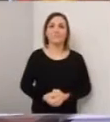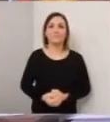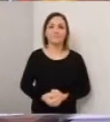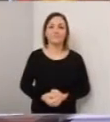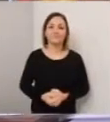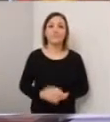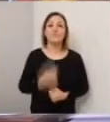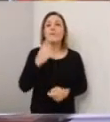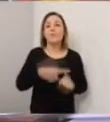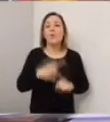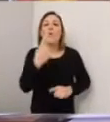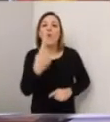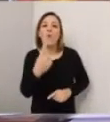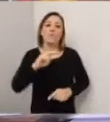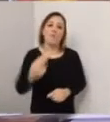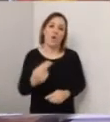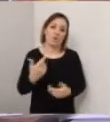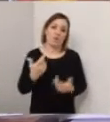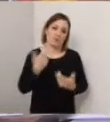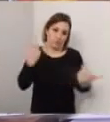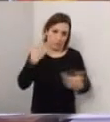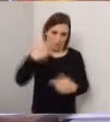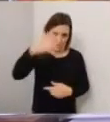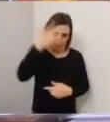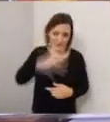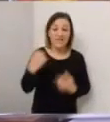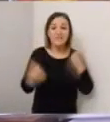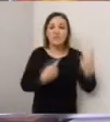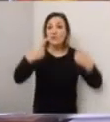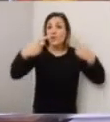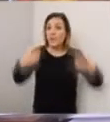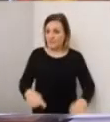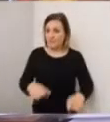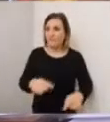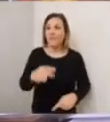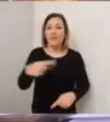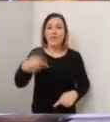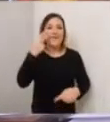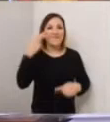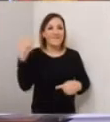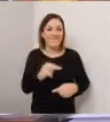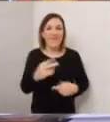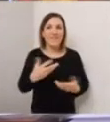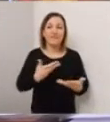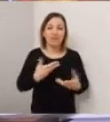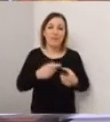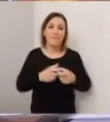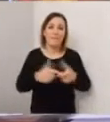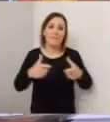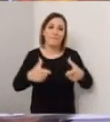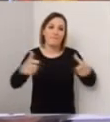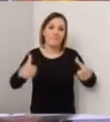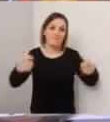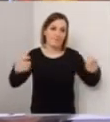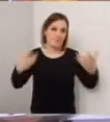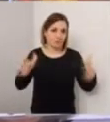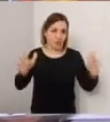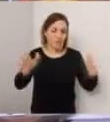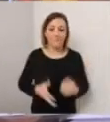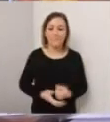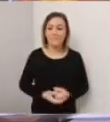e uno purtroppo che è deceduto. Quindi la situazione è questa qui, come vedete è in evoluzione,